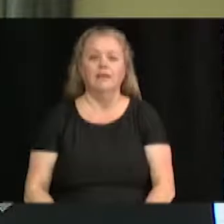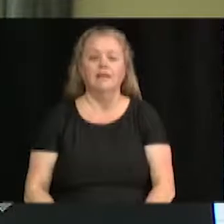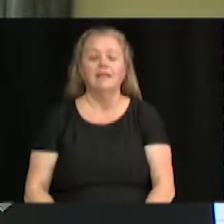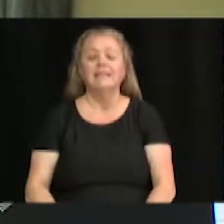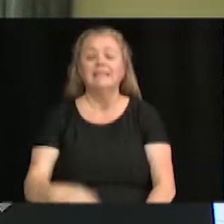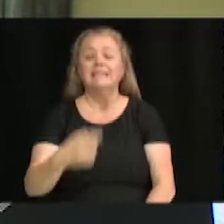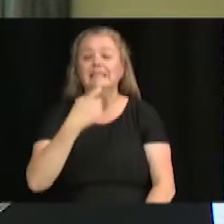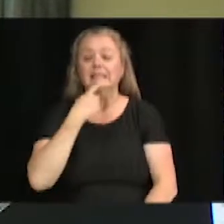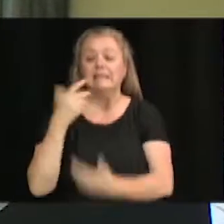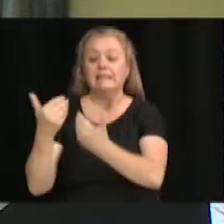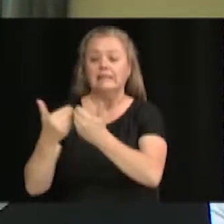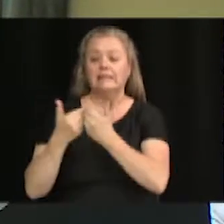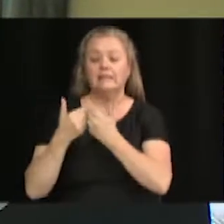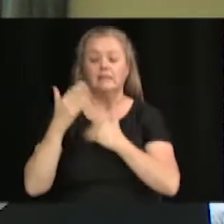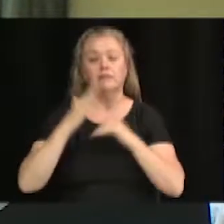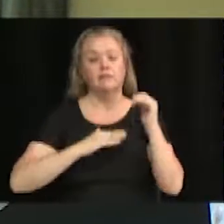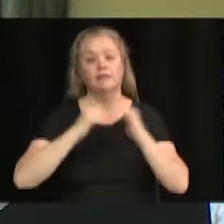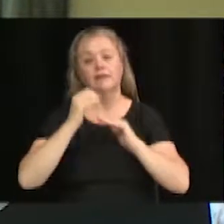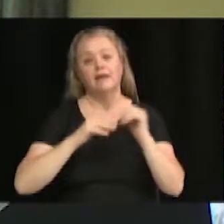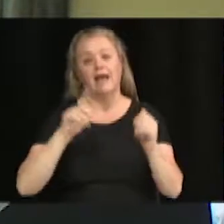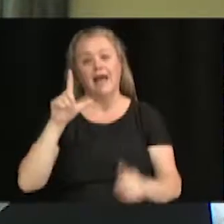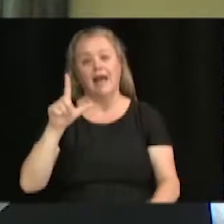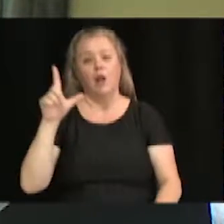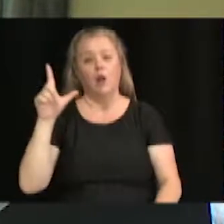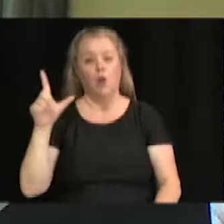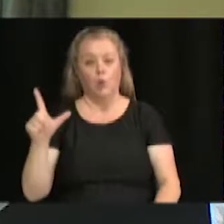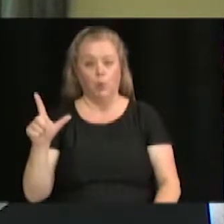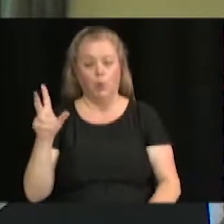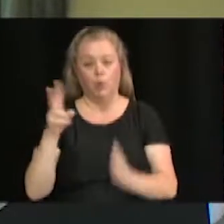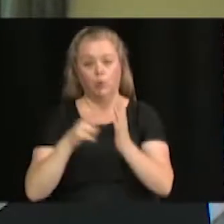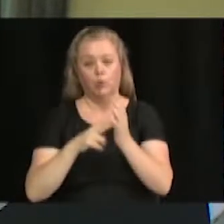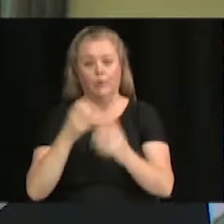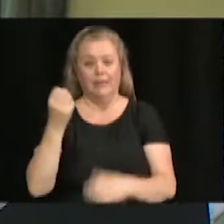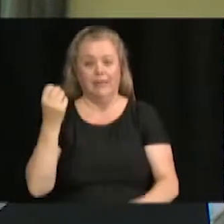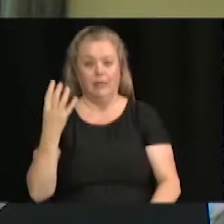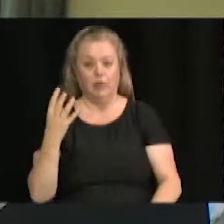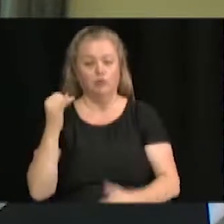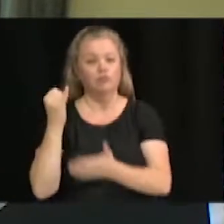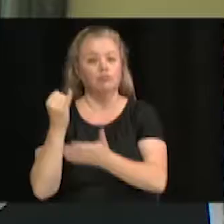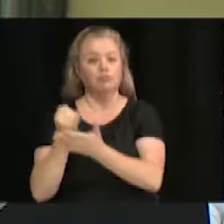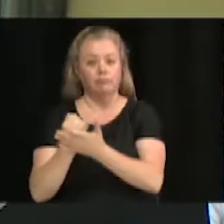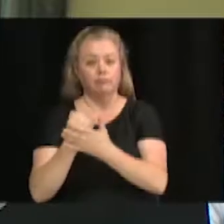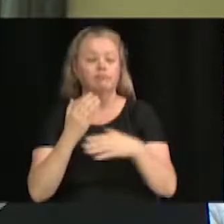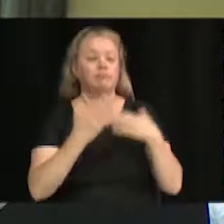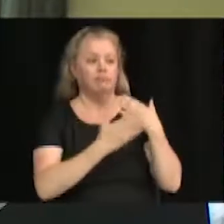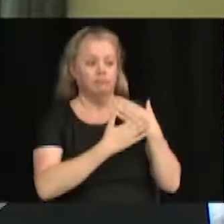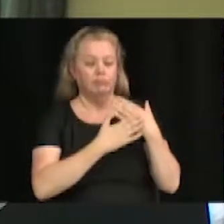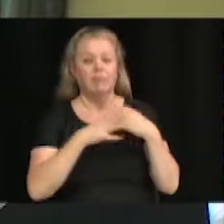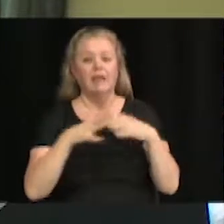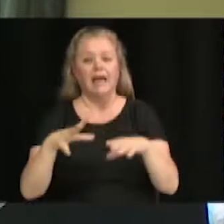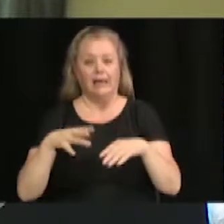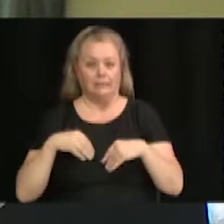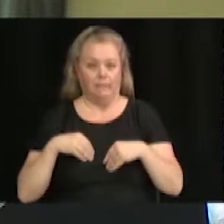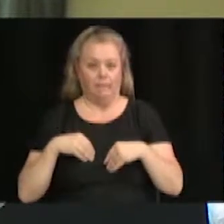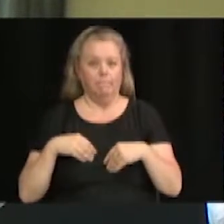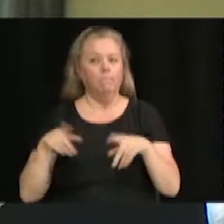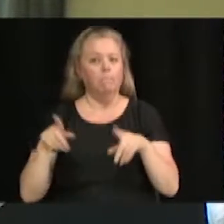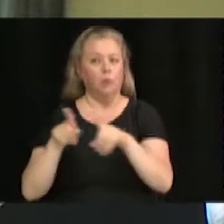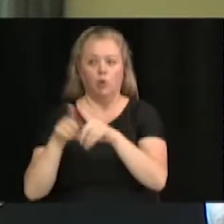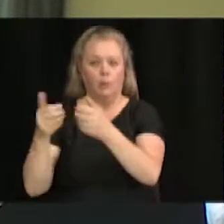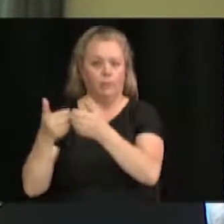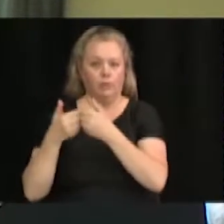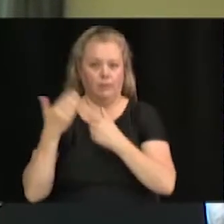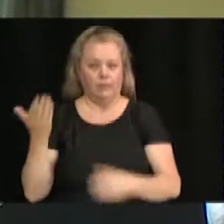construction L. Lecourt 2014, incorporé, il est recommandé d'accepter les dérogations mineures telles que formulées.